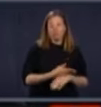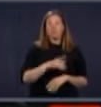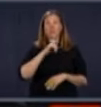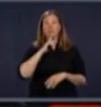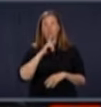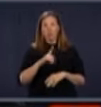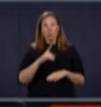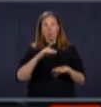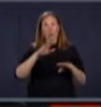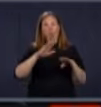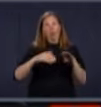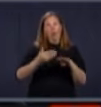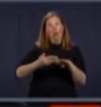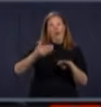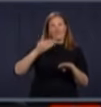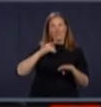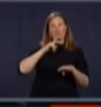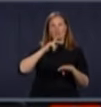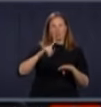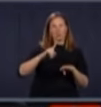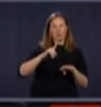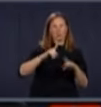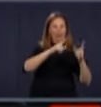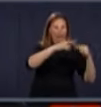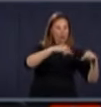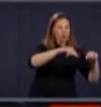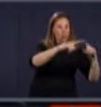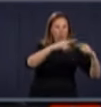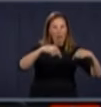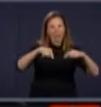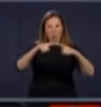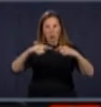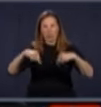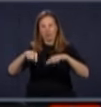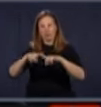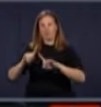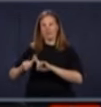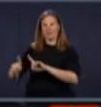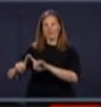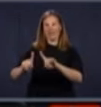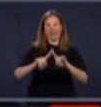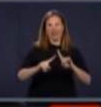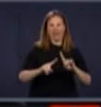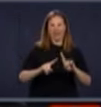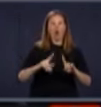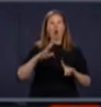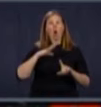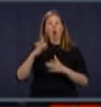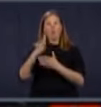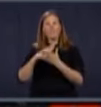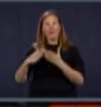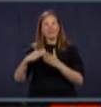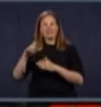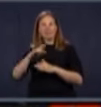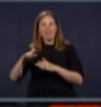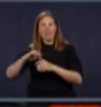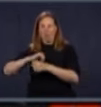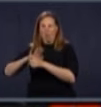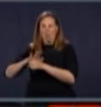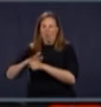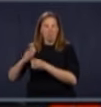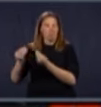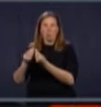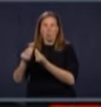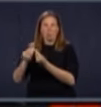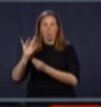probablement, d'une région à l'autre, notamment dans les huit régions froides du Québec. Je pense que ces activités